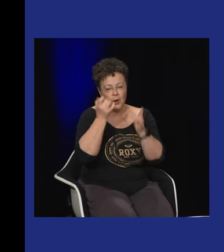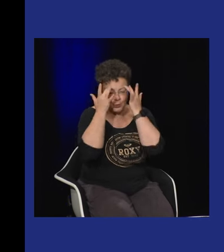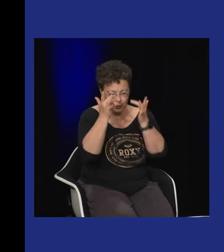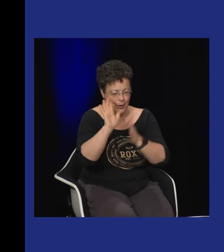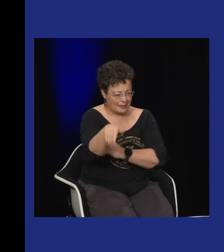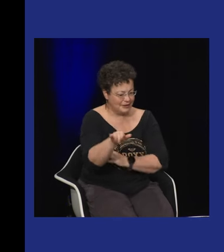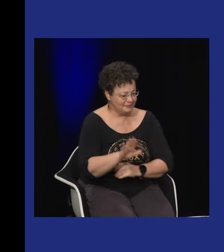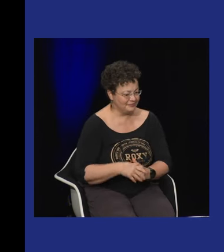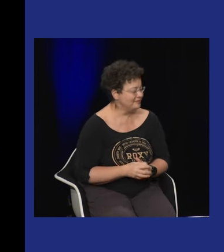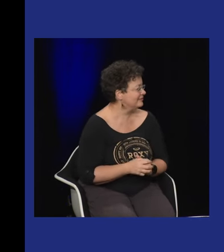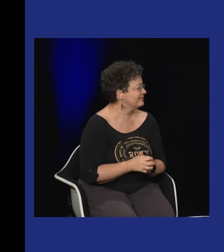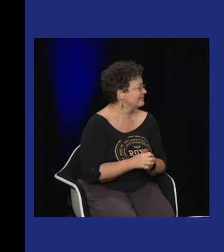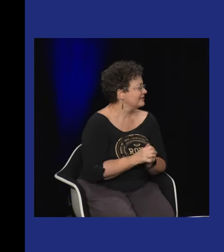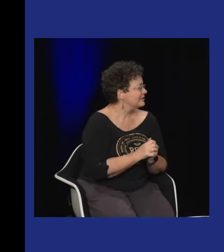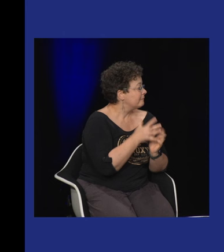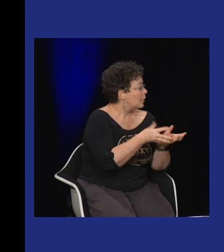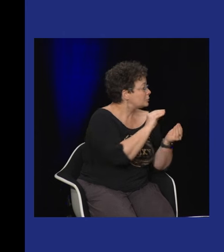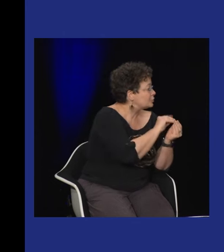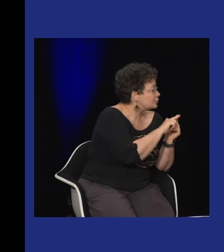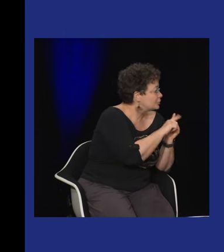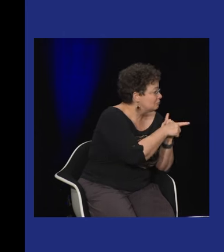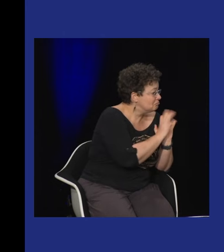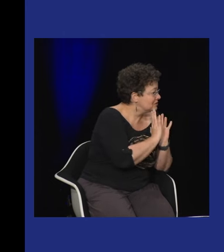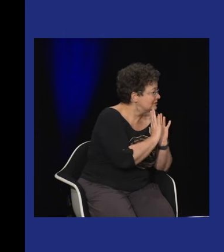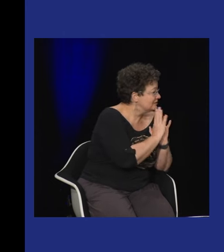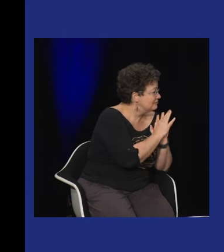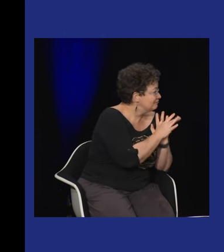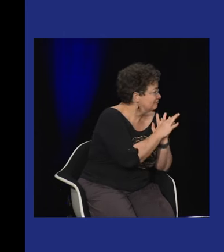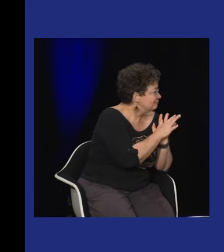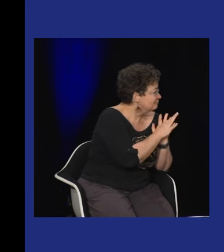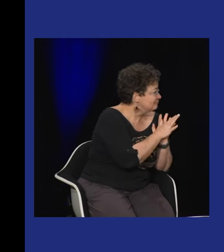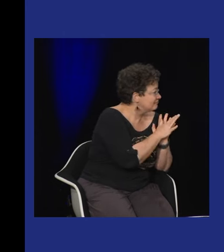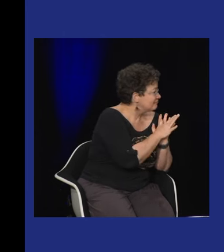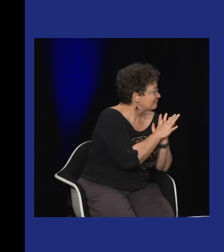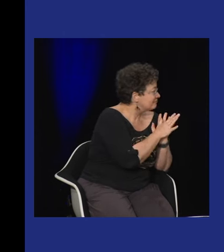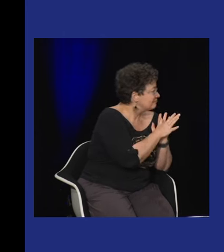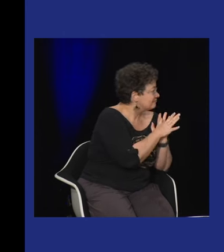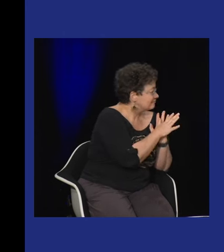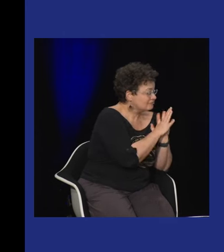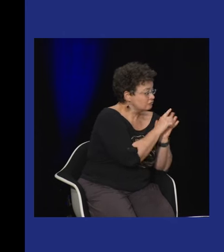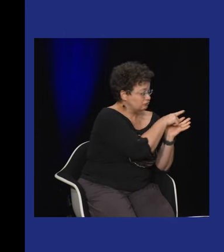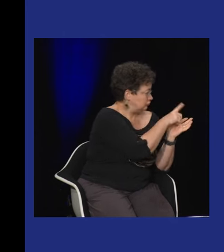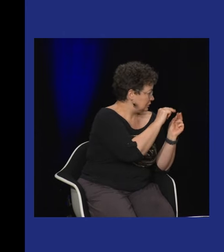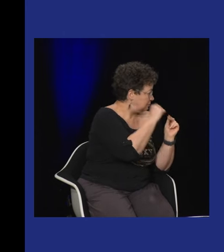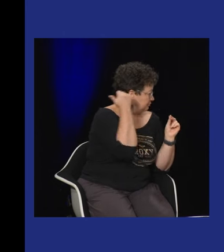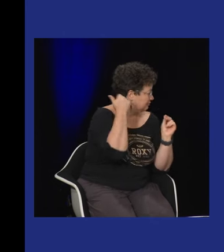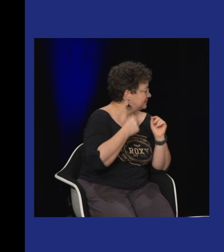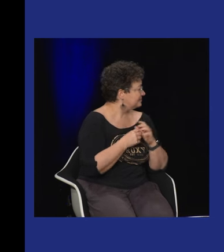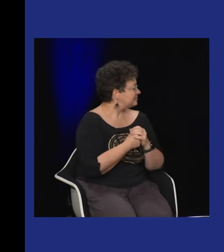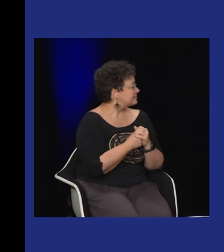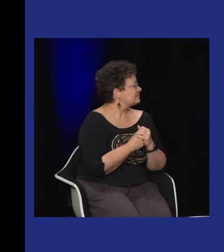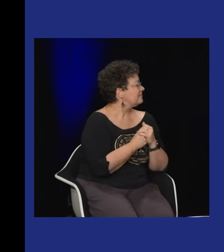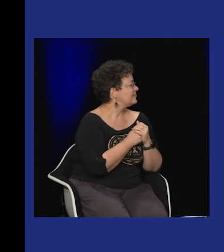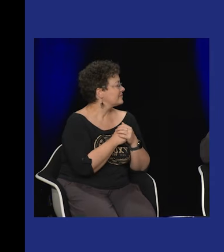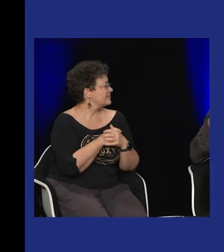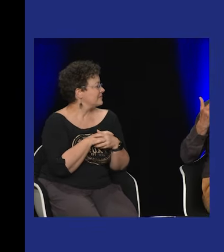mais voilà on pourra vous montrer ça un petit peu tout à l'heure je ne pas si vous voulez voilà et puis ça peut poser la question de l